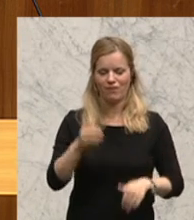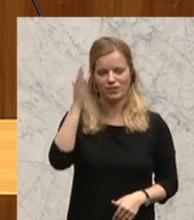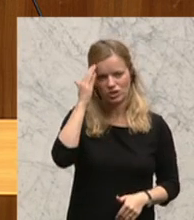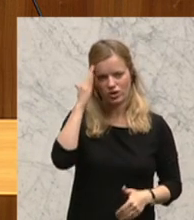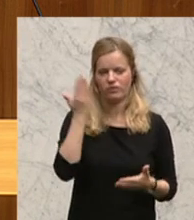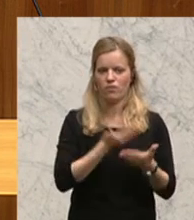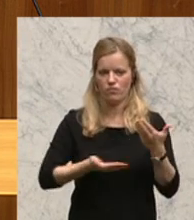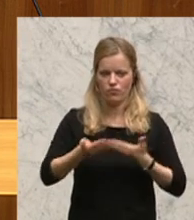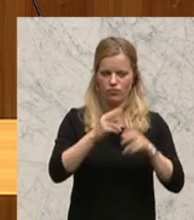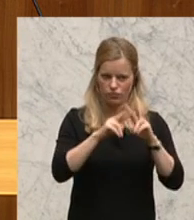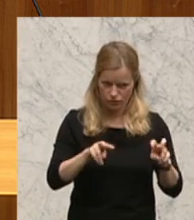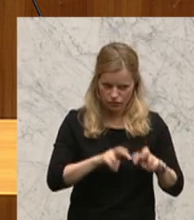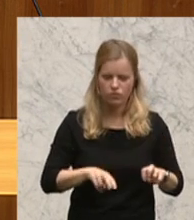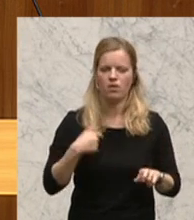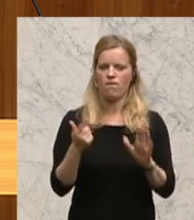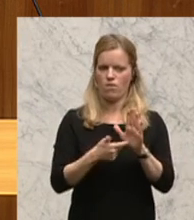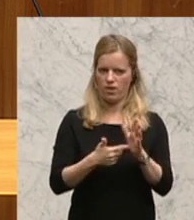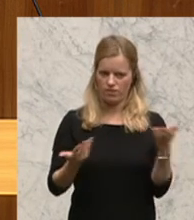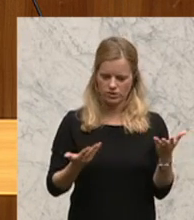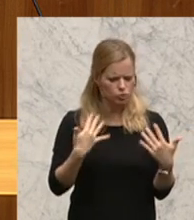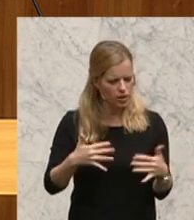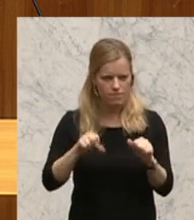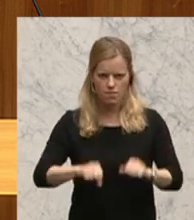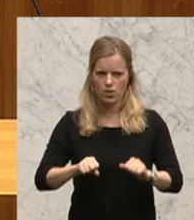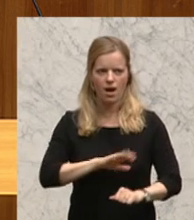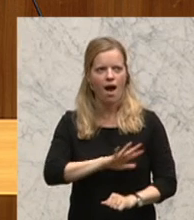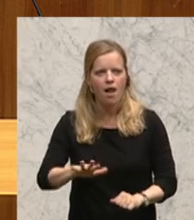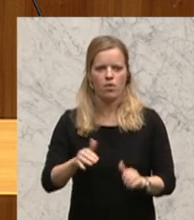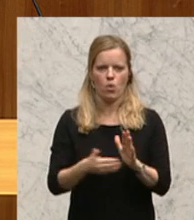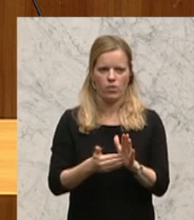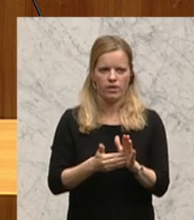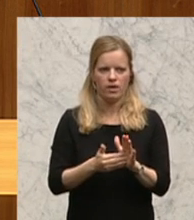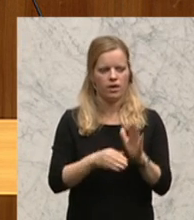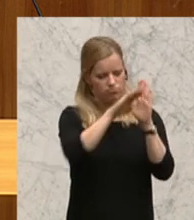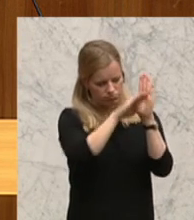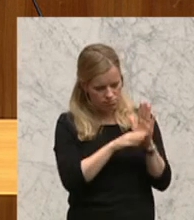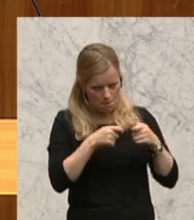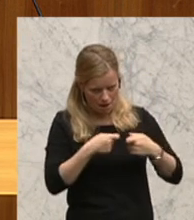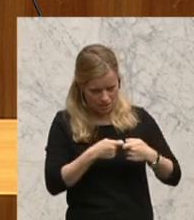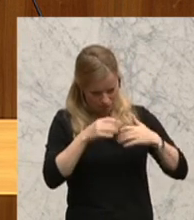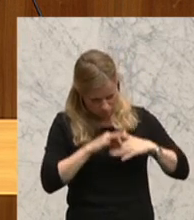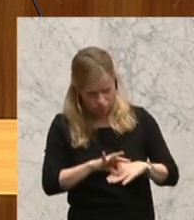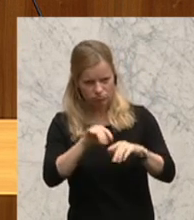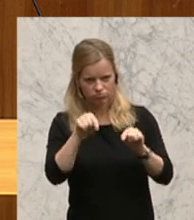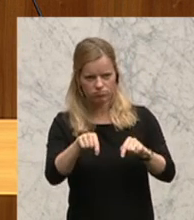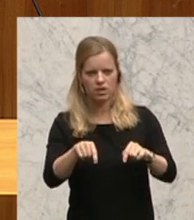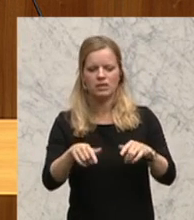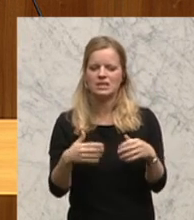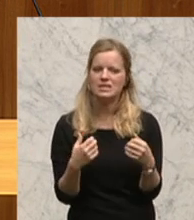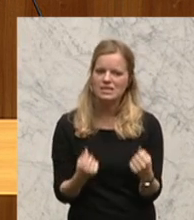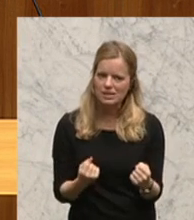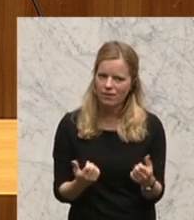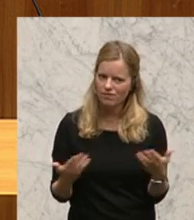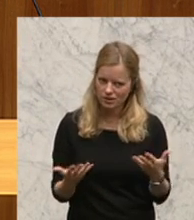wird aufgefordert, so rasch wie möglich alle notwendigen logistischen Maßnahmen einzuleiten, sodass sichergestellt werden kann, dass